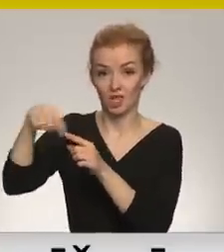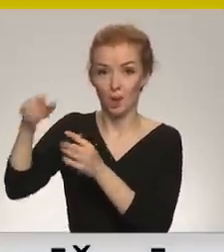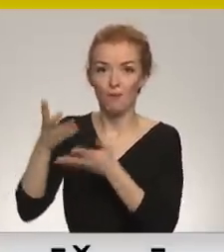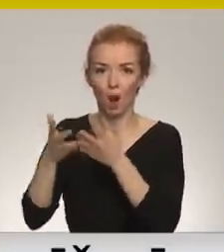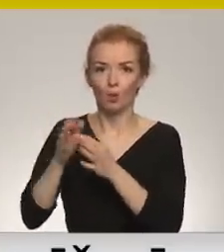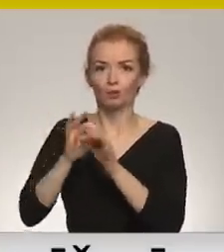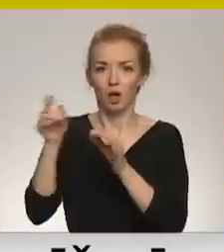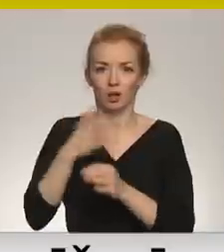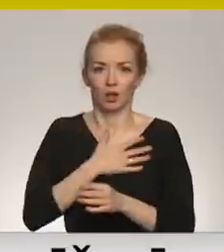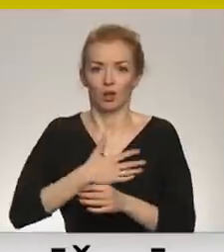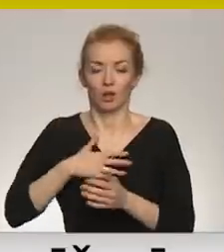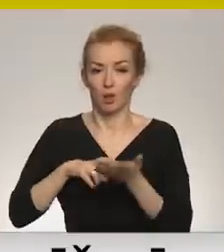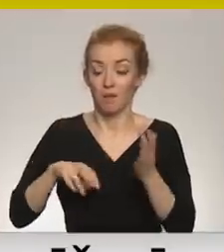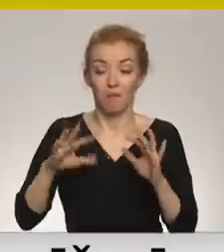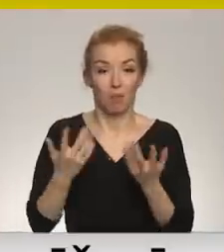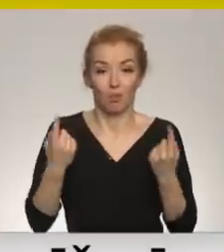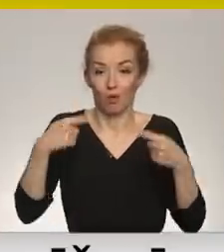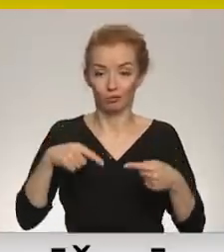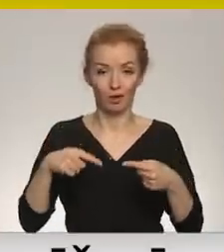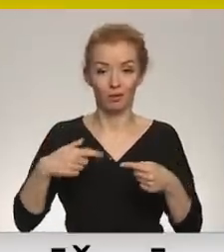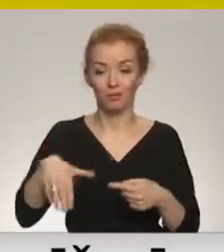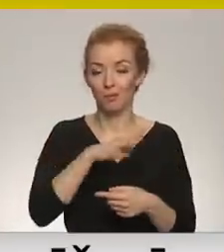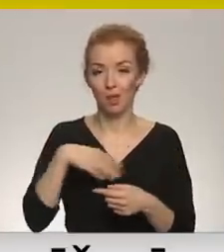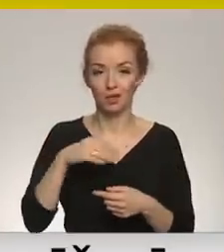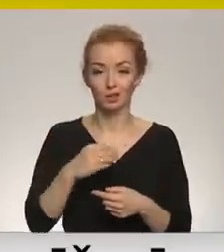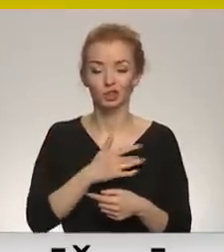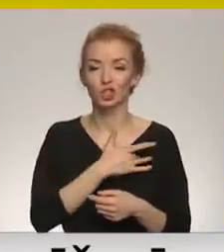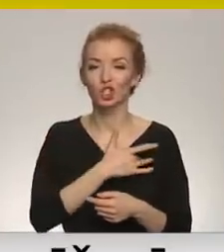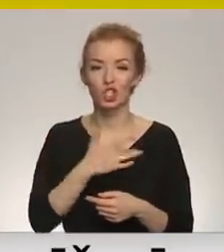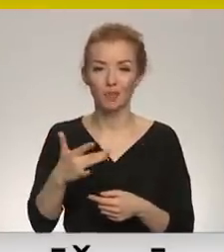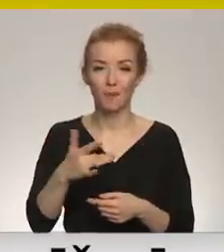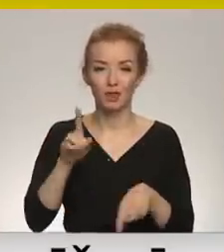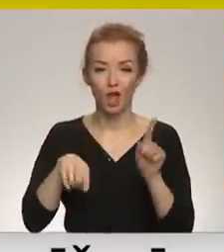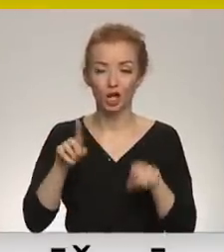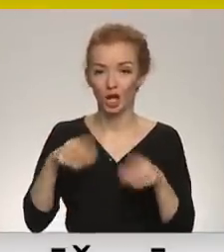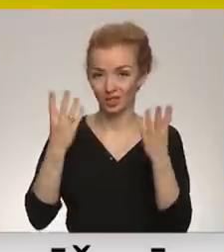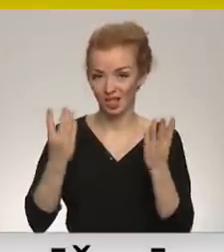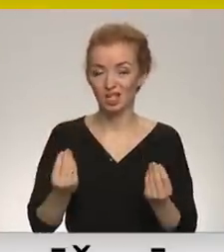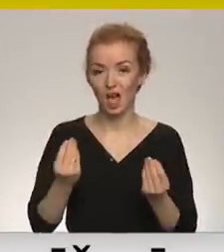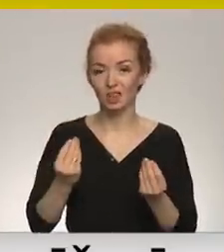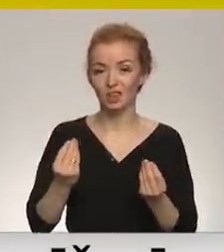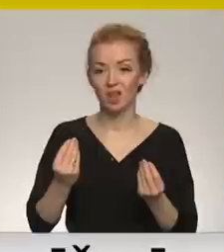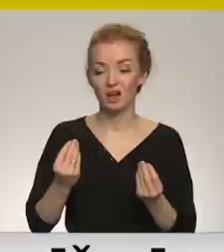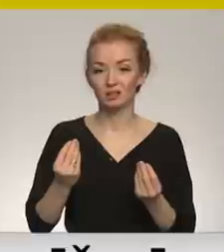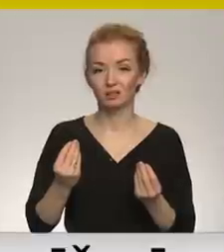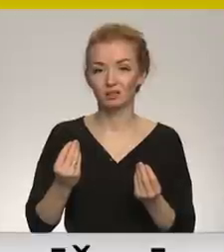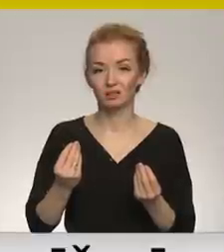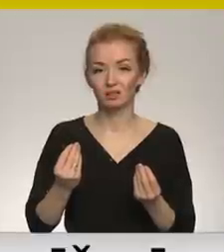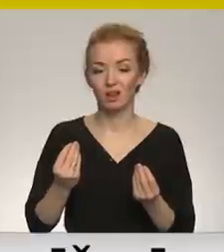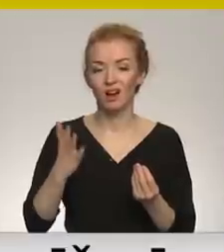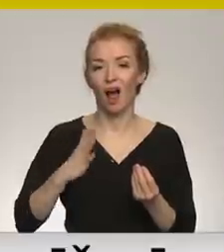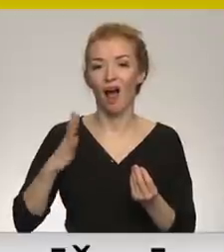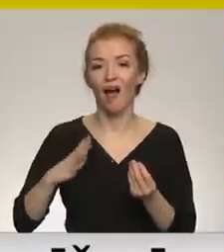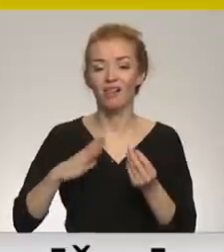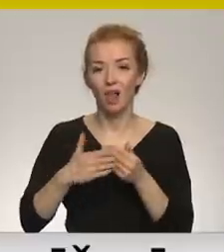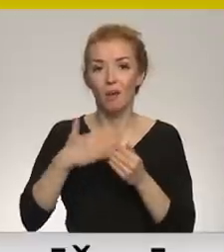nostrādāt. Bet šobrīd mēs šķietami dažās dienās sagaidam masveidīgu atmodu